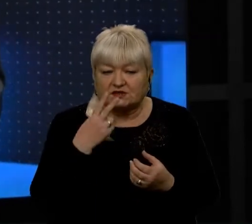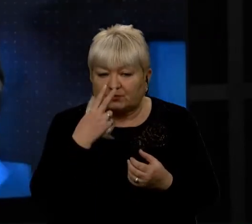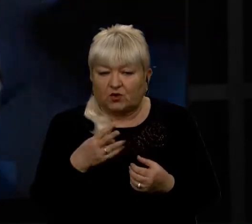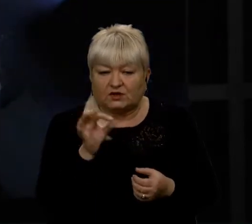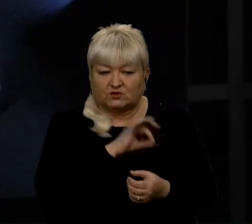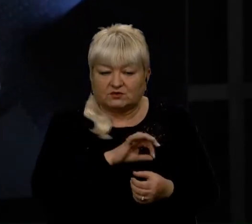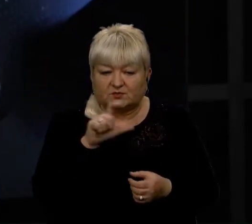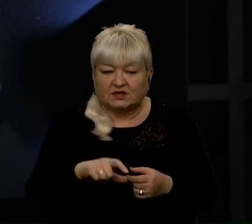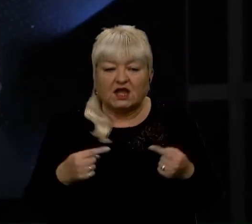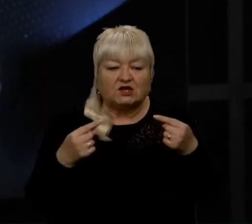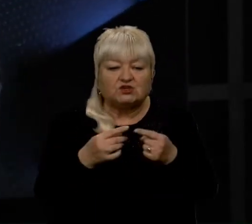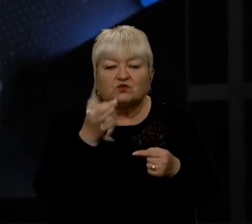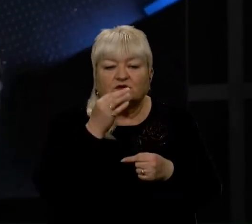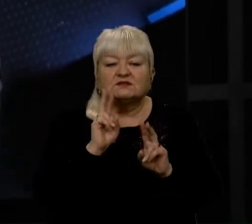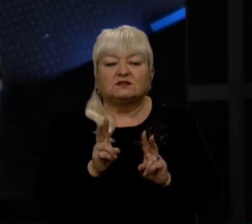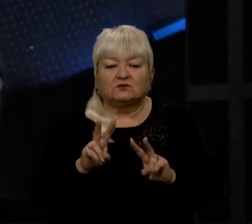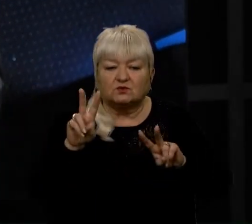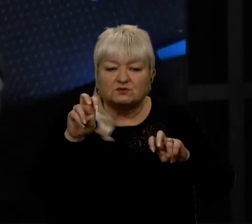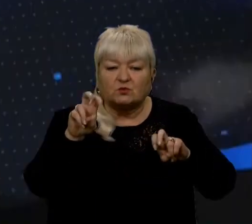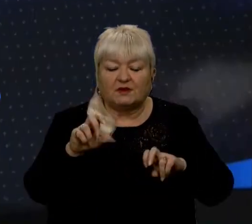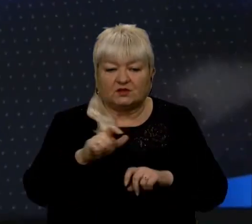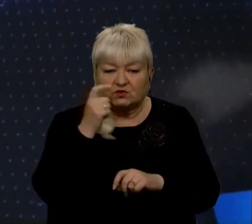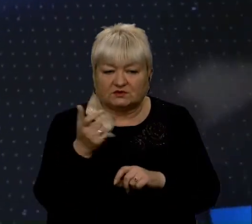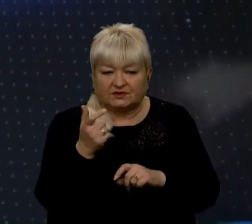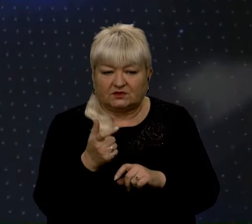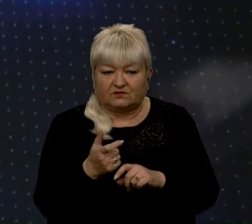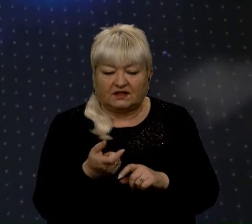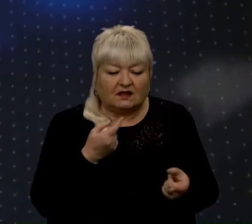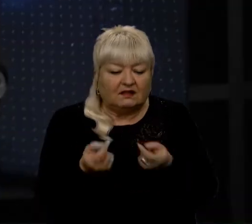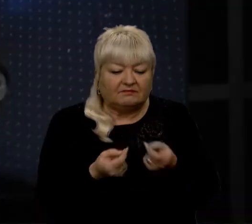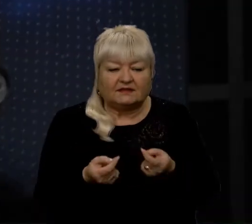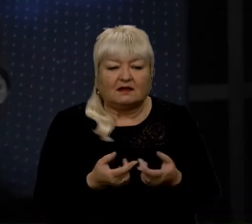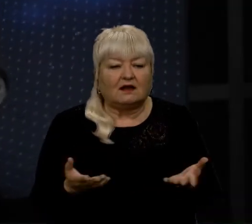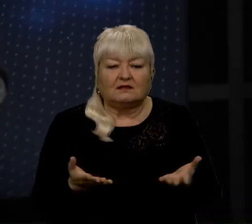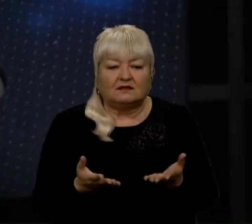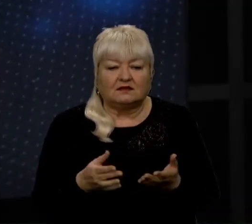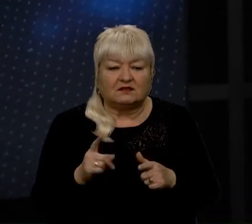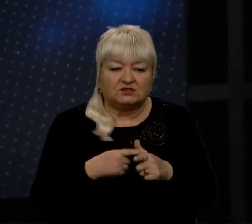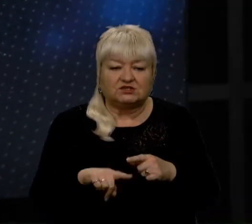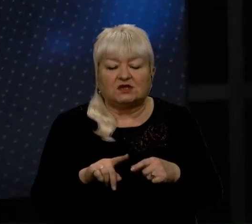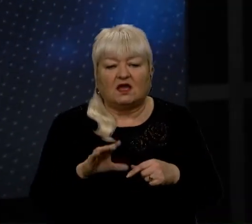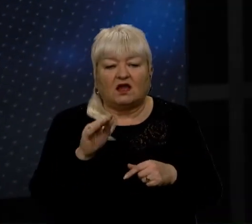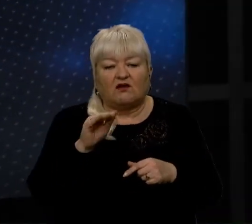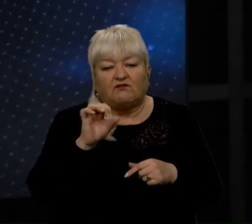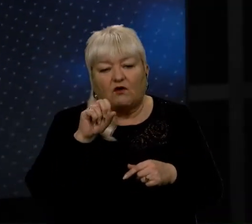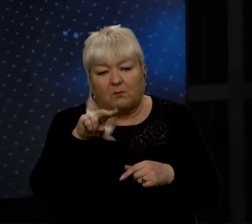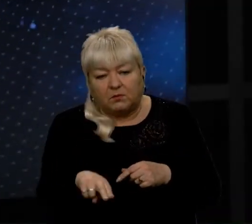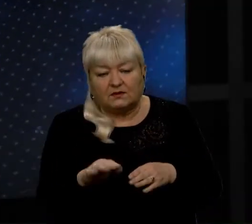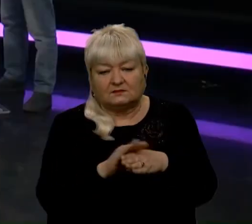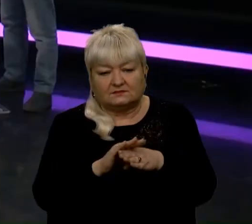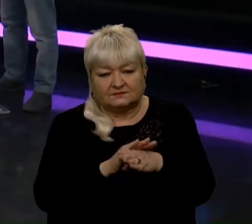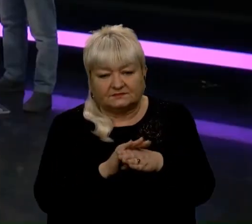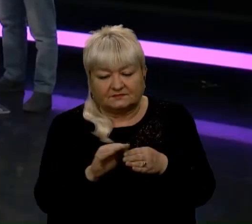що за суб'єкт господарювання. Тобто деталі якісь, чи це є ФОП, Мельник, Іван Петрович,